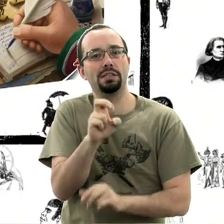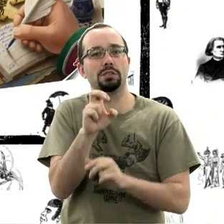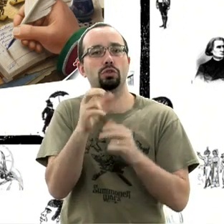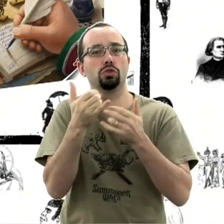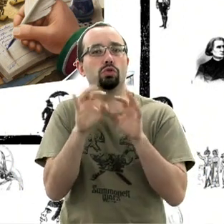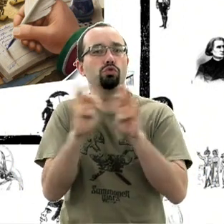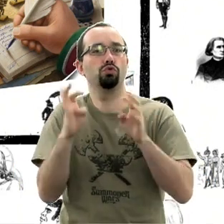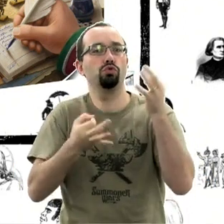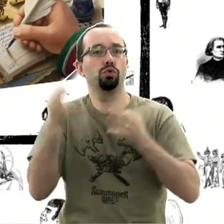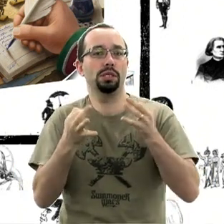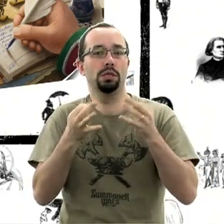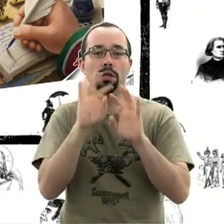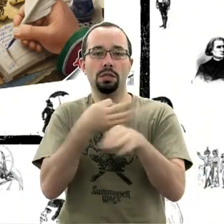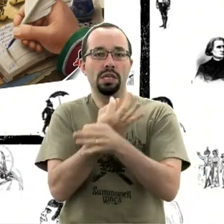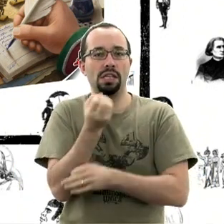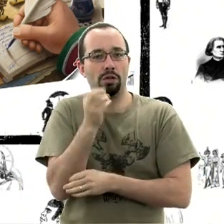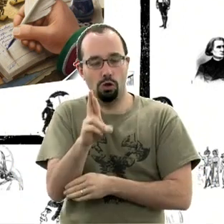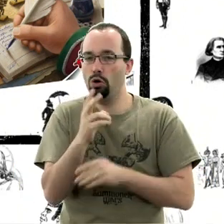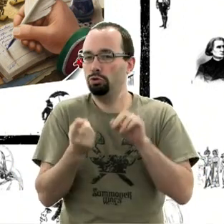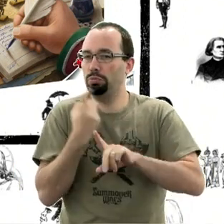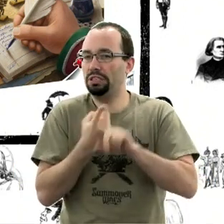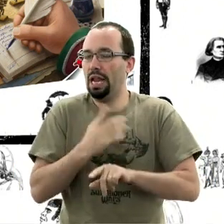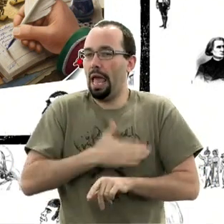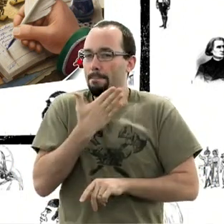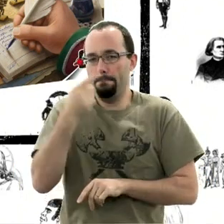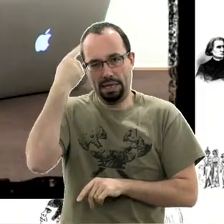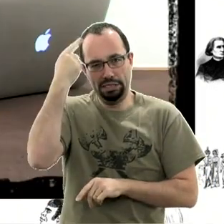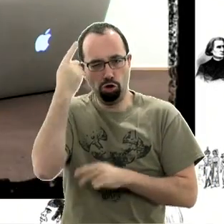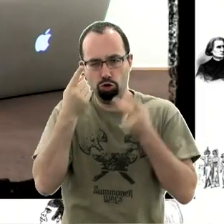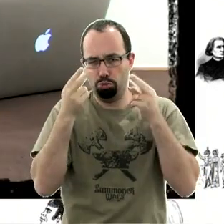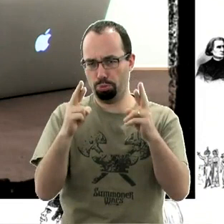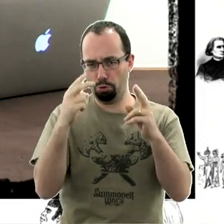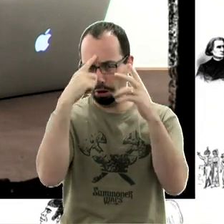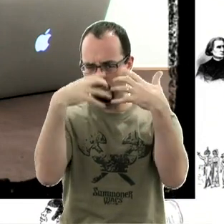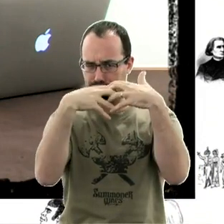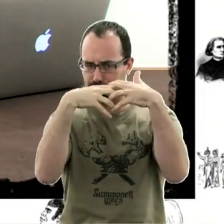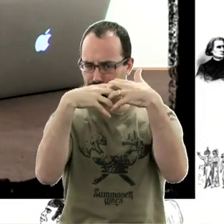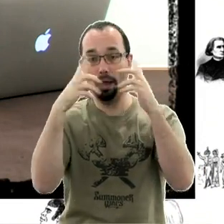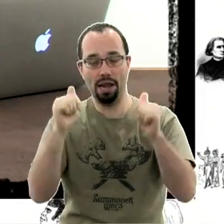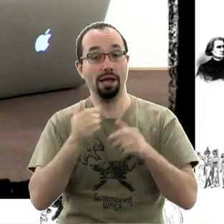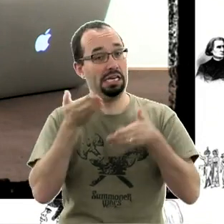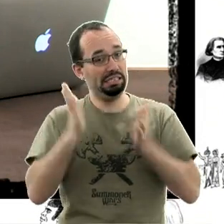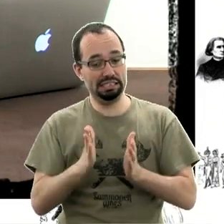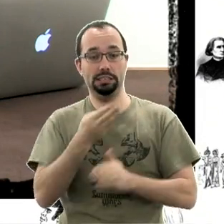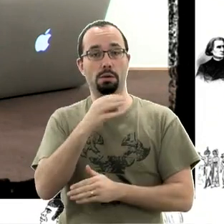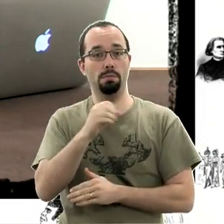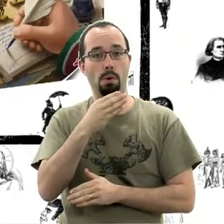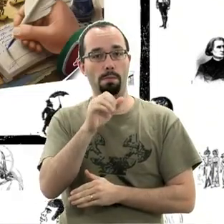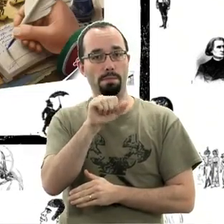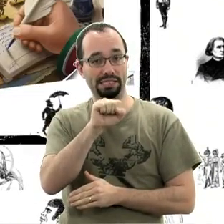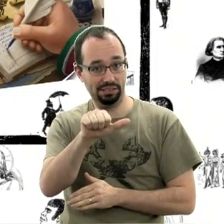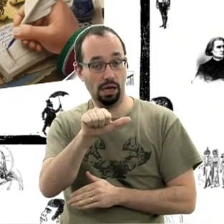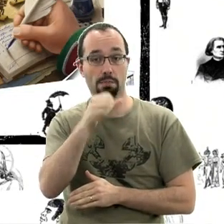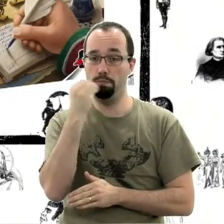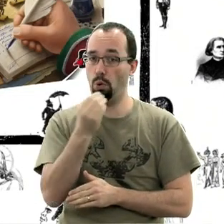'or qui s'est formé pour jouer à des jeux spécialement cubes en bois de la réflexion de l'intelligence pure qui fait mal au crâne. Et ils ont décidé que Mombasa a été un excellent jeu et c'est le cas. C'est un très bon jeu,